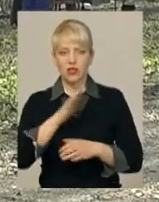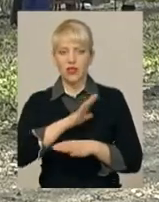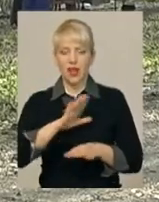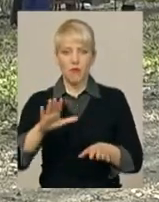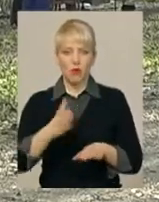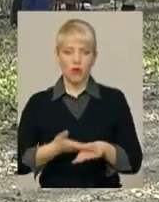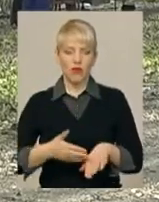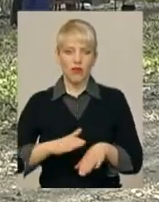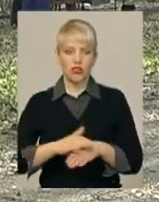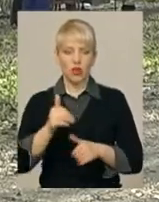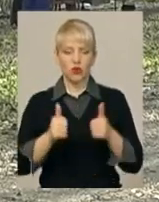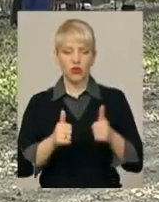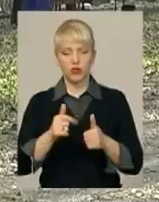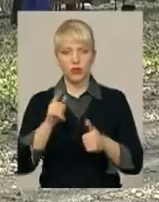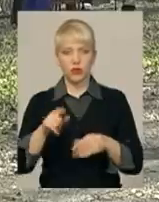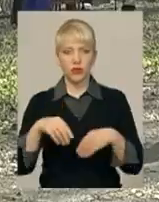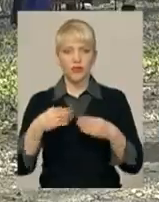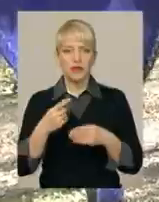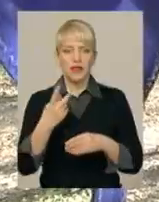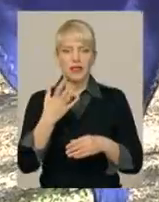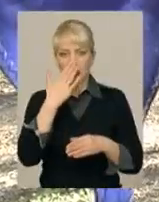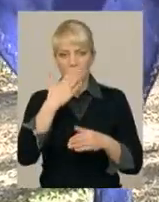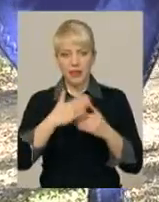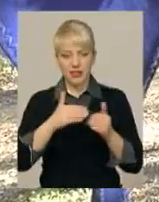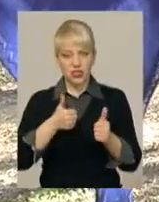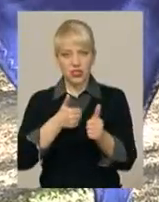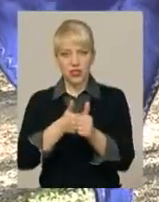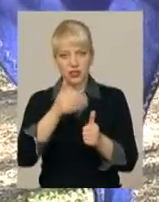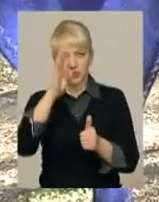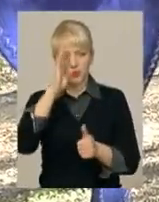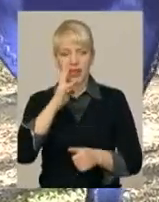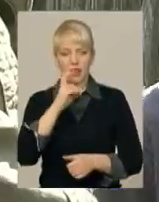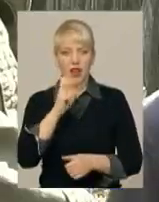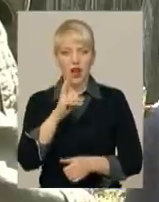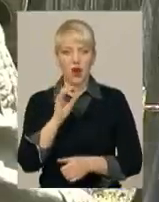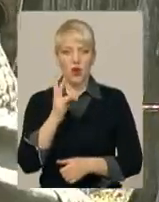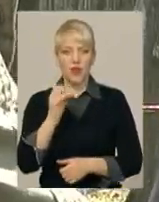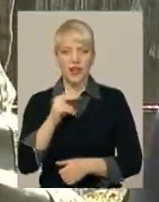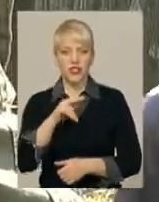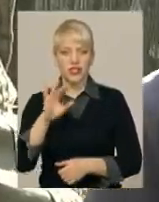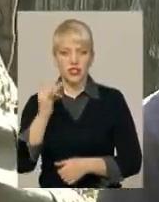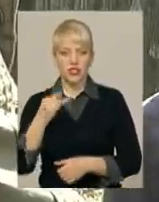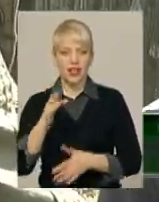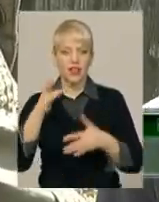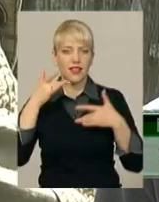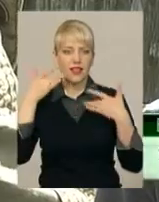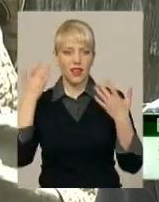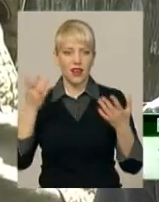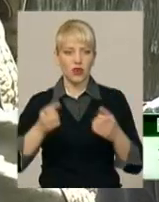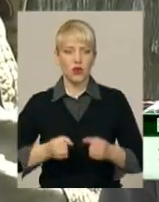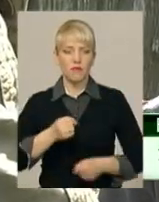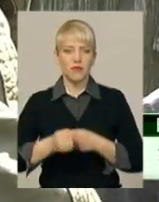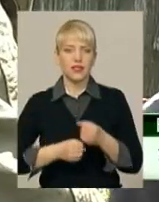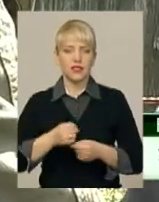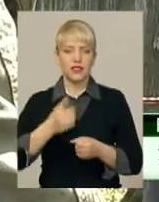Конкуренції, говорить Віталій, йому склав найближчий переслідувач на дистанції його земляк Микола Наконечний. Легко бігти зі